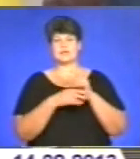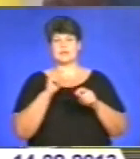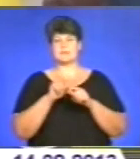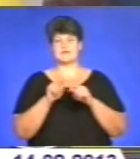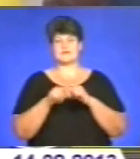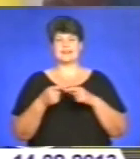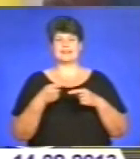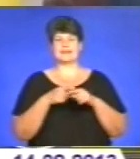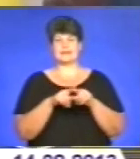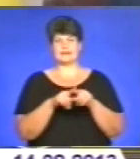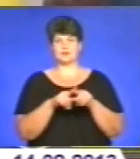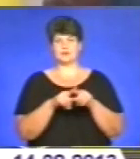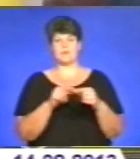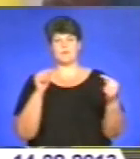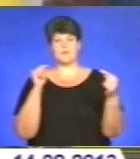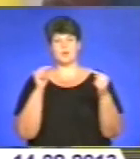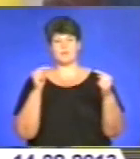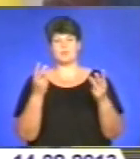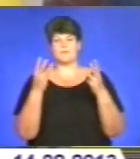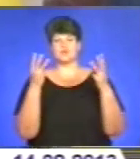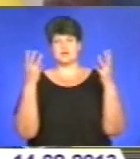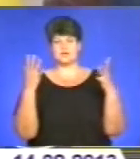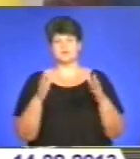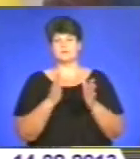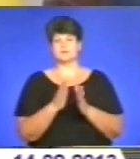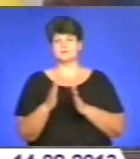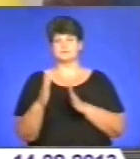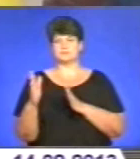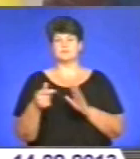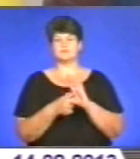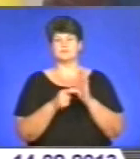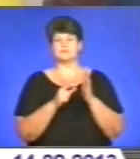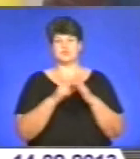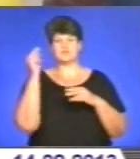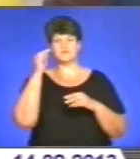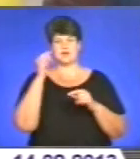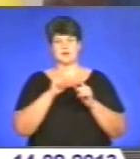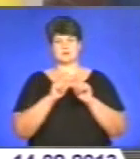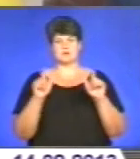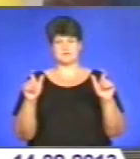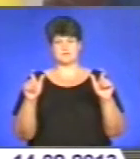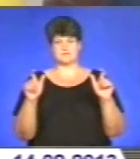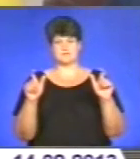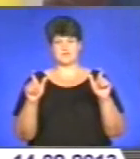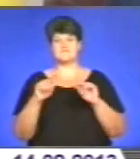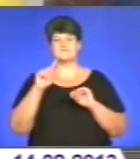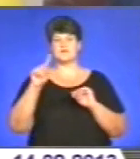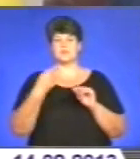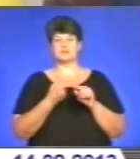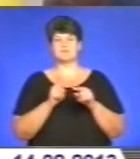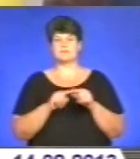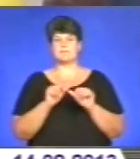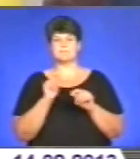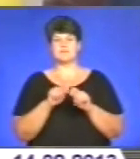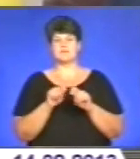технічного протипожежного та санітарного стану приміщень навчальних закладів. Вимагаю, щоб ці перевірки